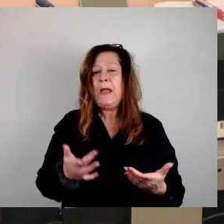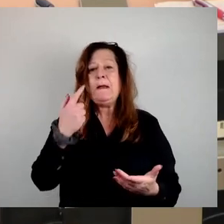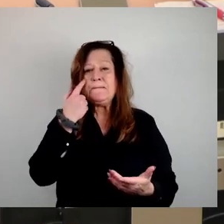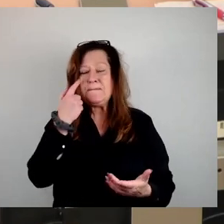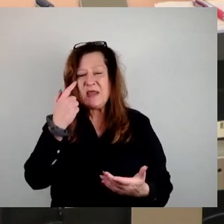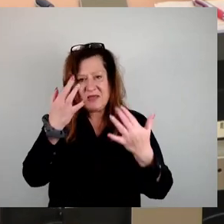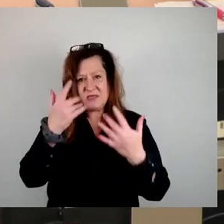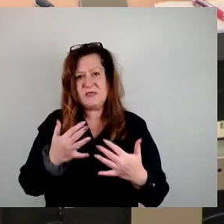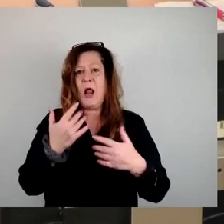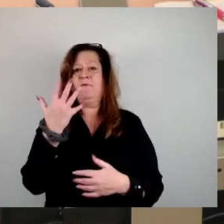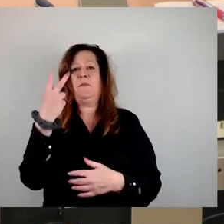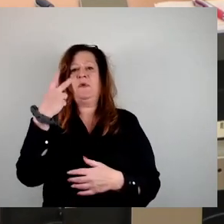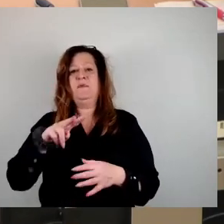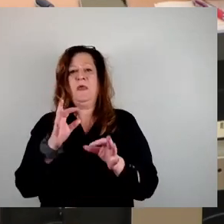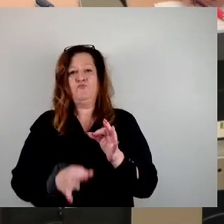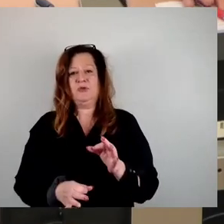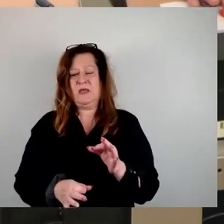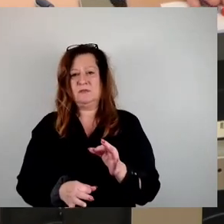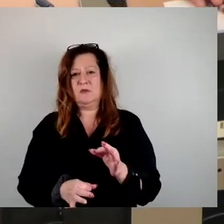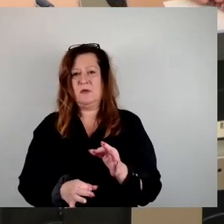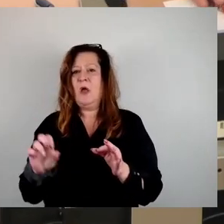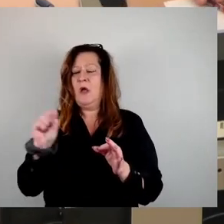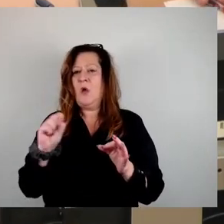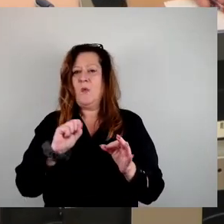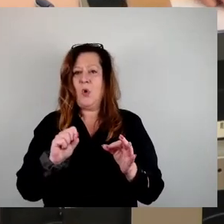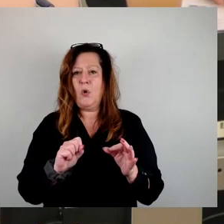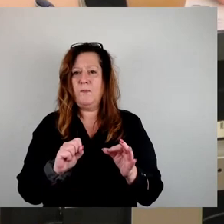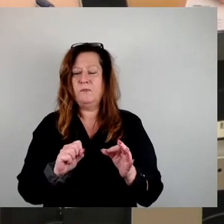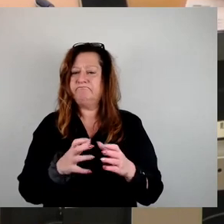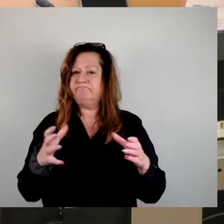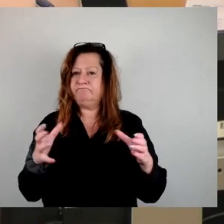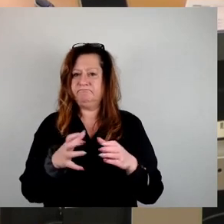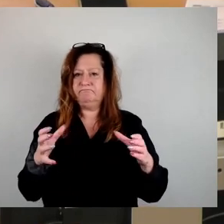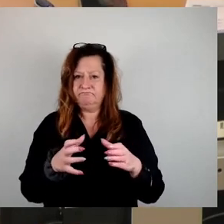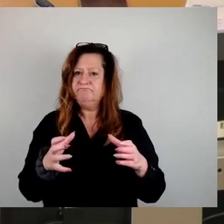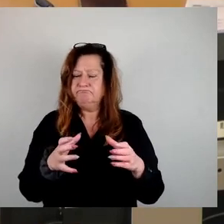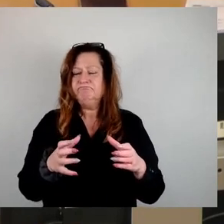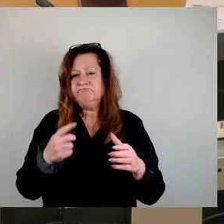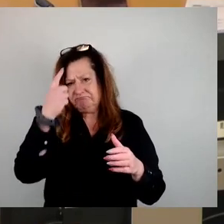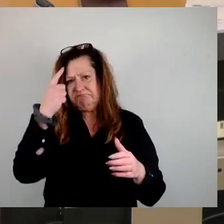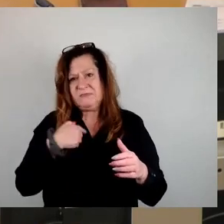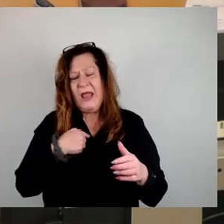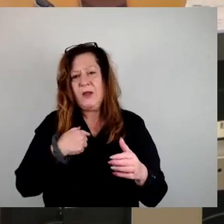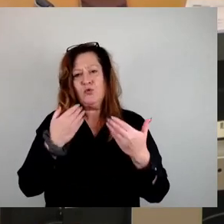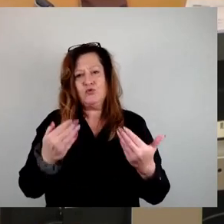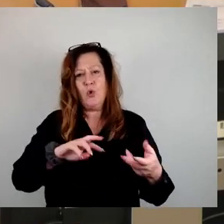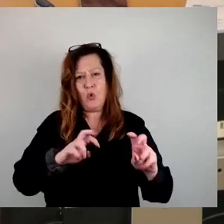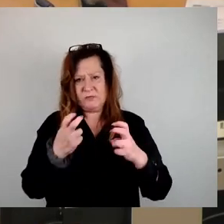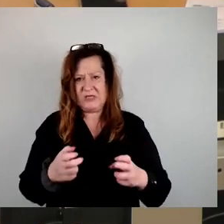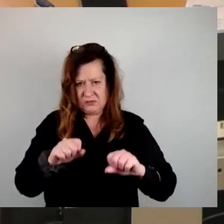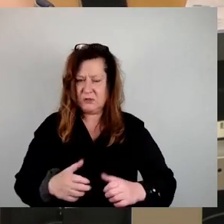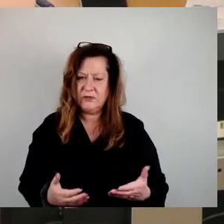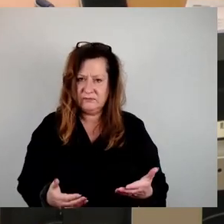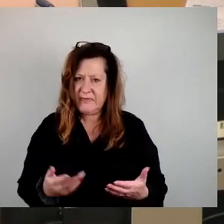% angegeben, weil wir das für eine Größe halten, die realistisch ist, in beiden Gebieten.